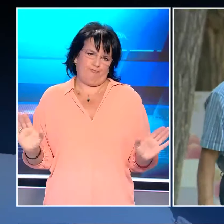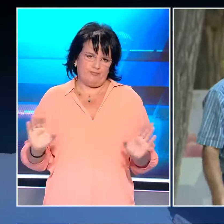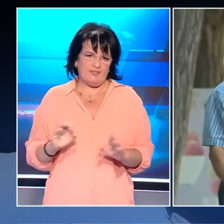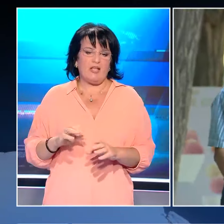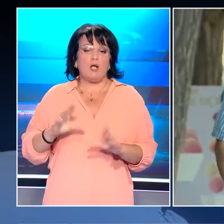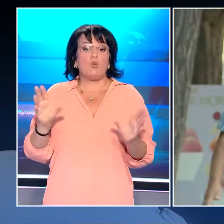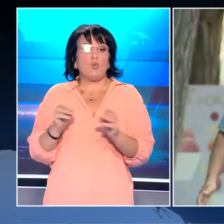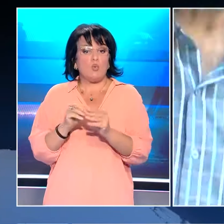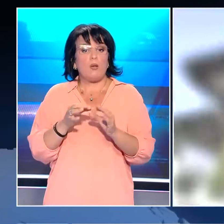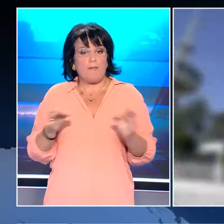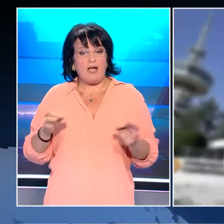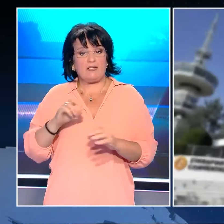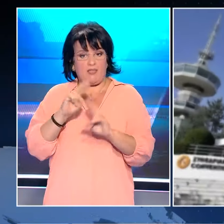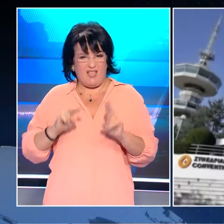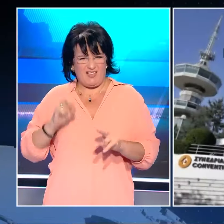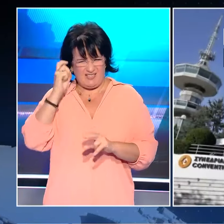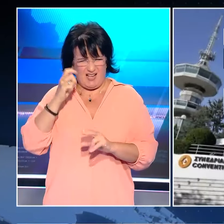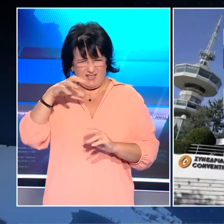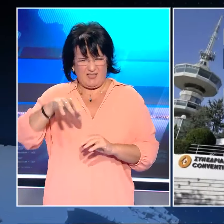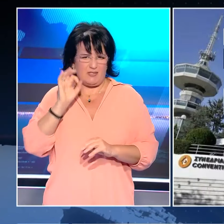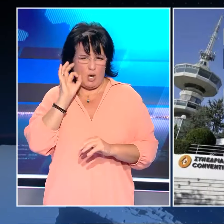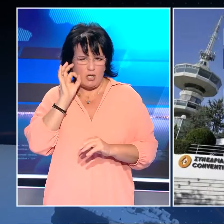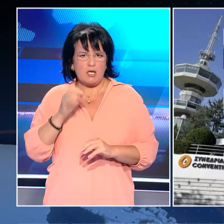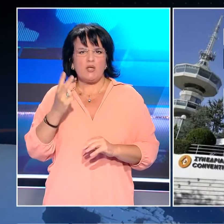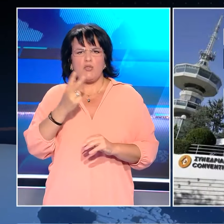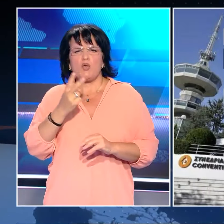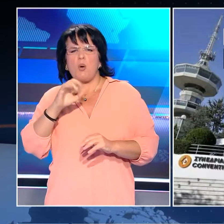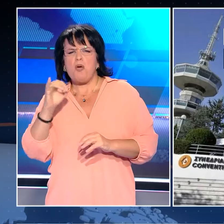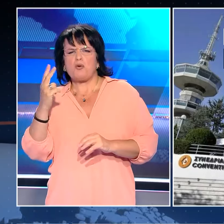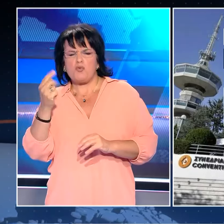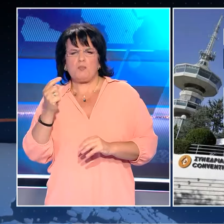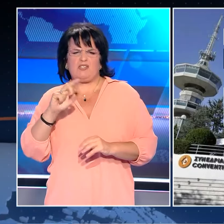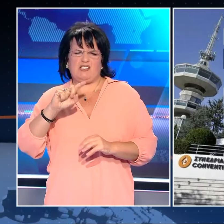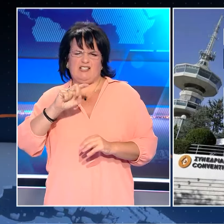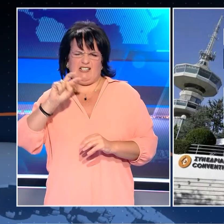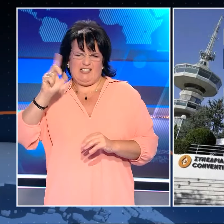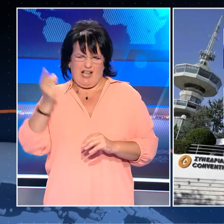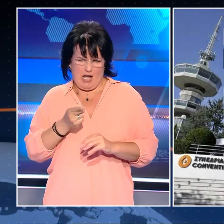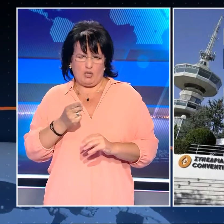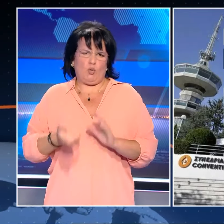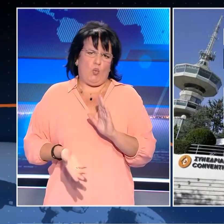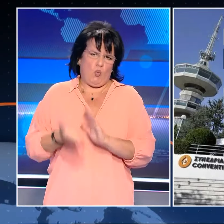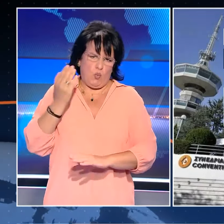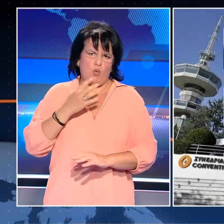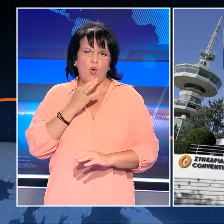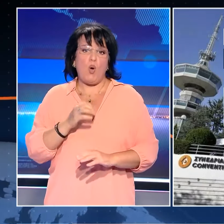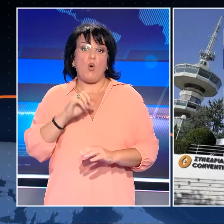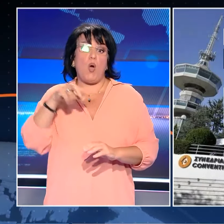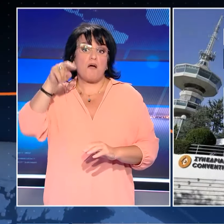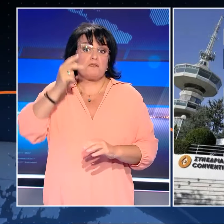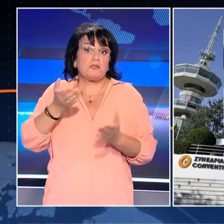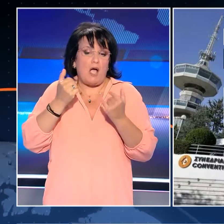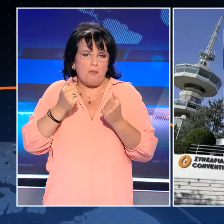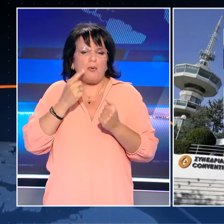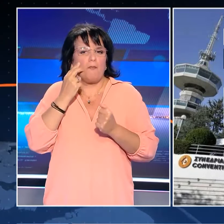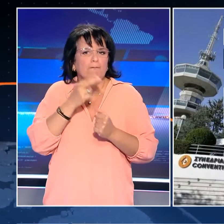ΔΕΘ περιλαμβάνει μέτρα για τους συνταξιούχους με τις μόνιμες αυξήσεις από 2-2,5% από την επόμενη χρονιά με επίδομα προσωπικής διαφοράς σε όσους δεν δουν αυξήσεις